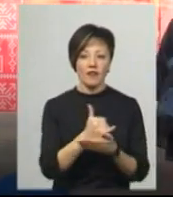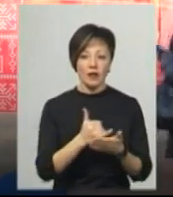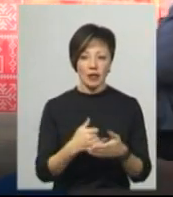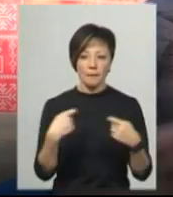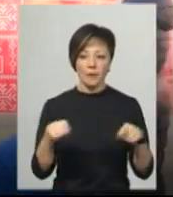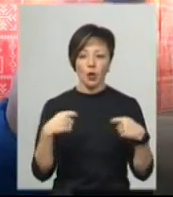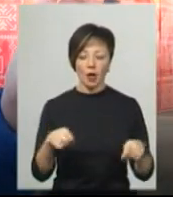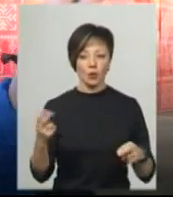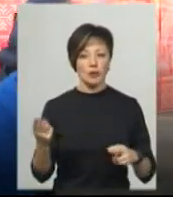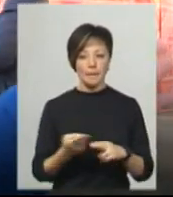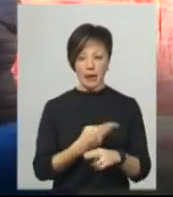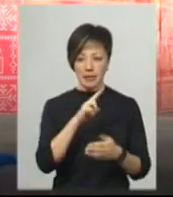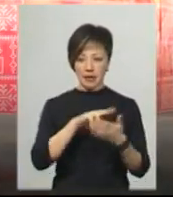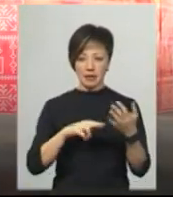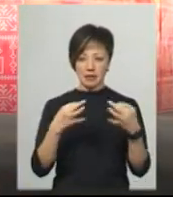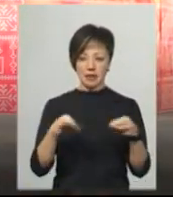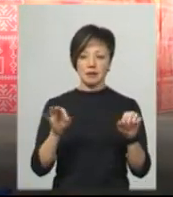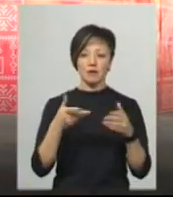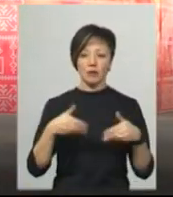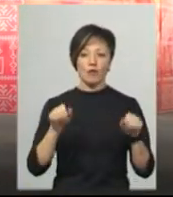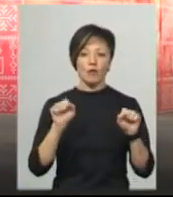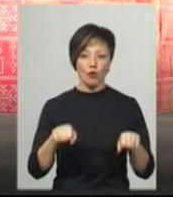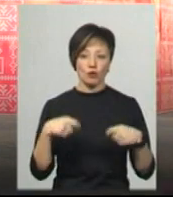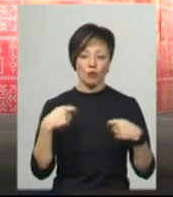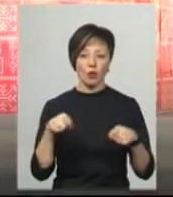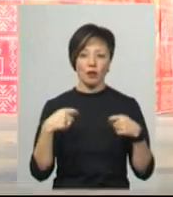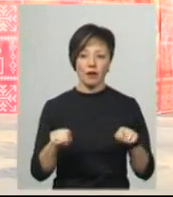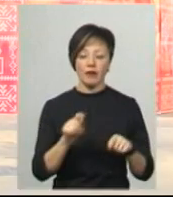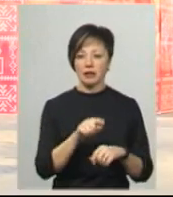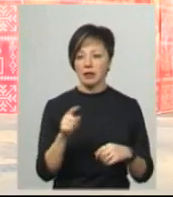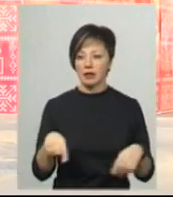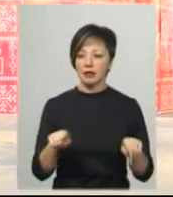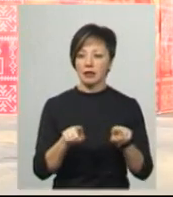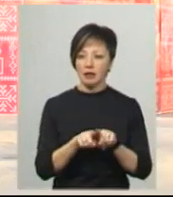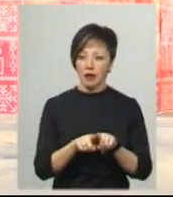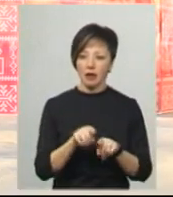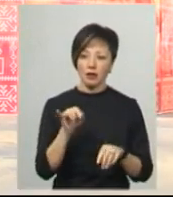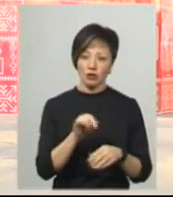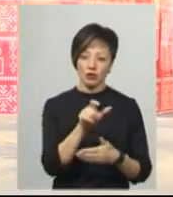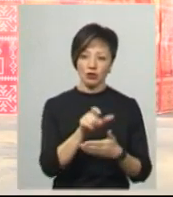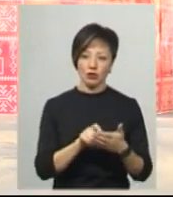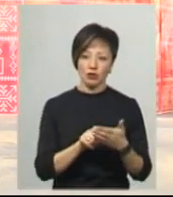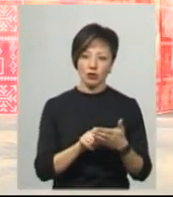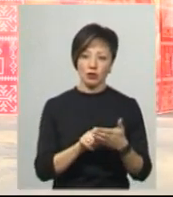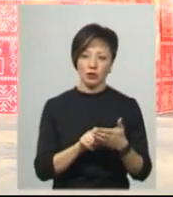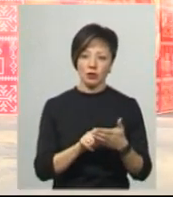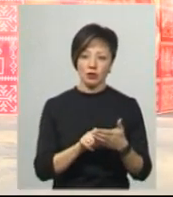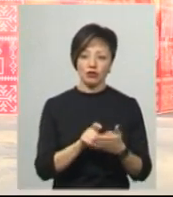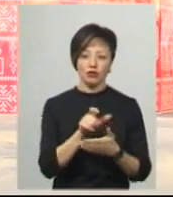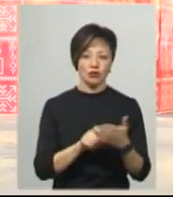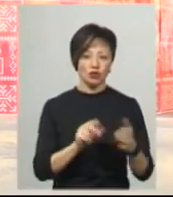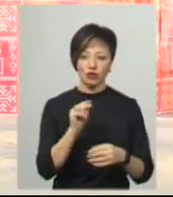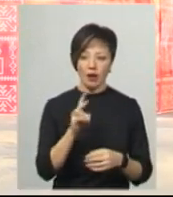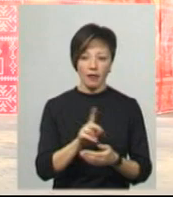ліцензії, тобто ми можемо продавати їх так, і чек ми поки що не зобов